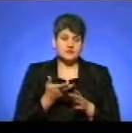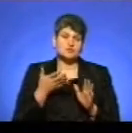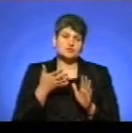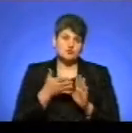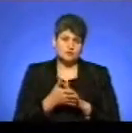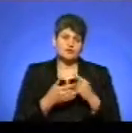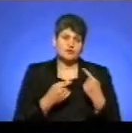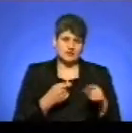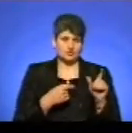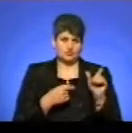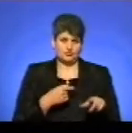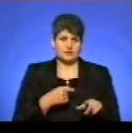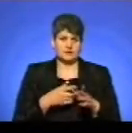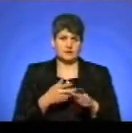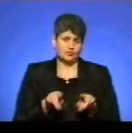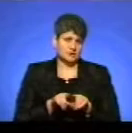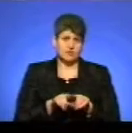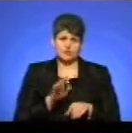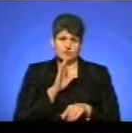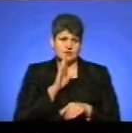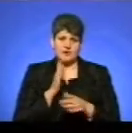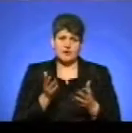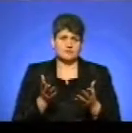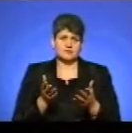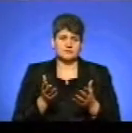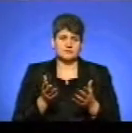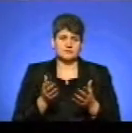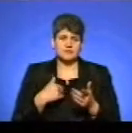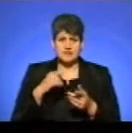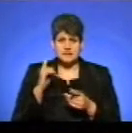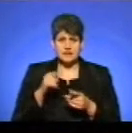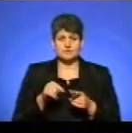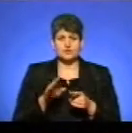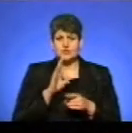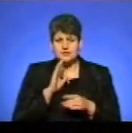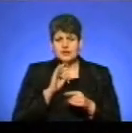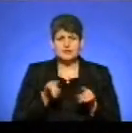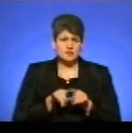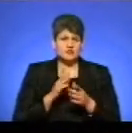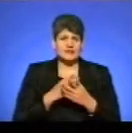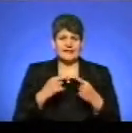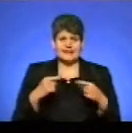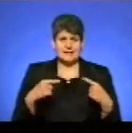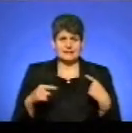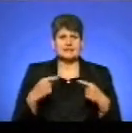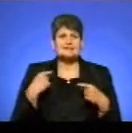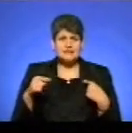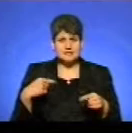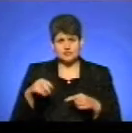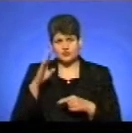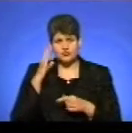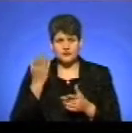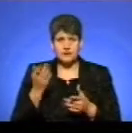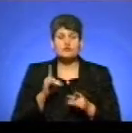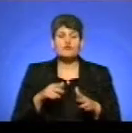іншої людини. Рівно так само і з жінками. Ми знаємо, що жінки теж можуть бути різні з різними чоловіками. А що ви